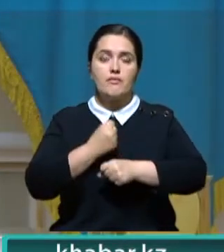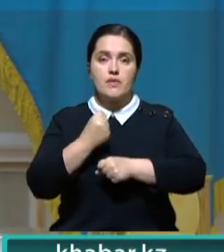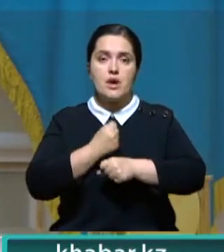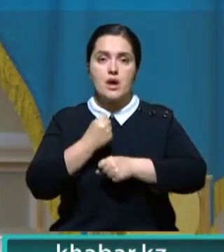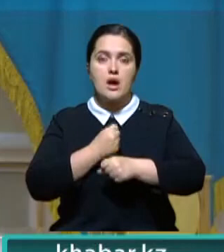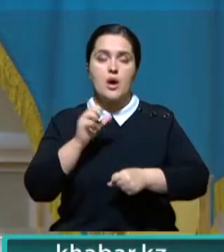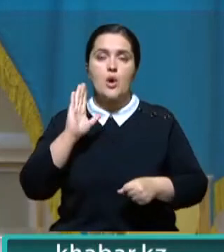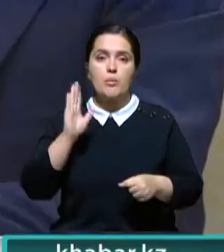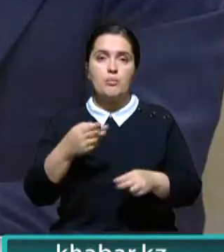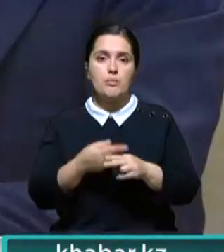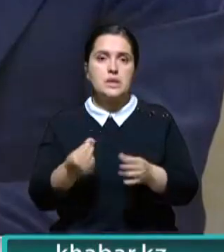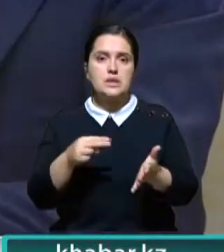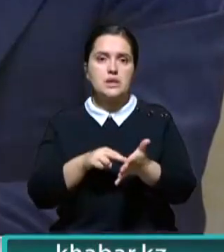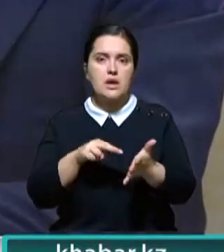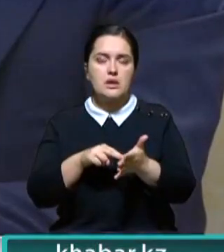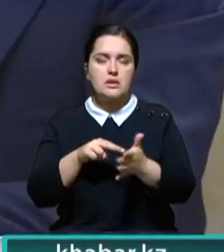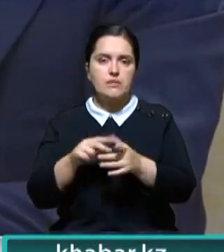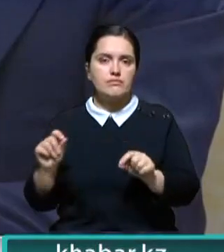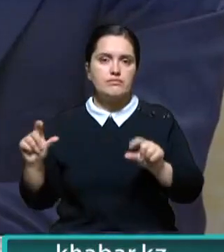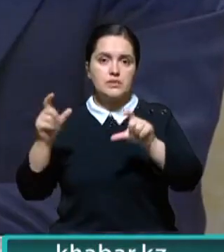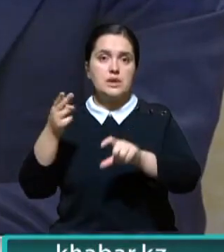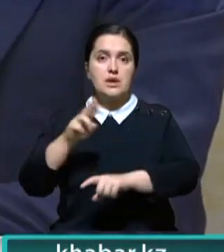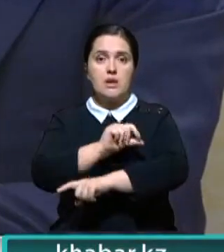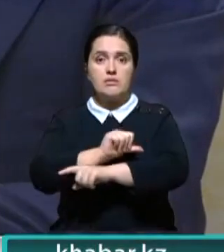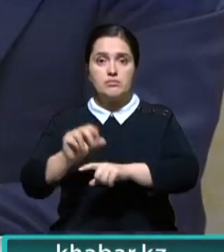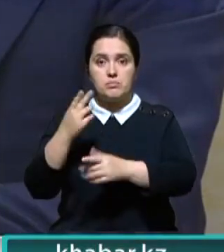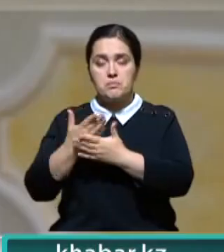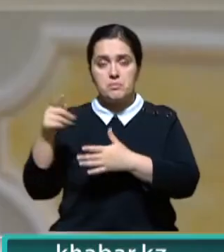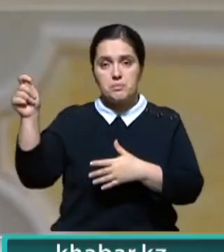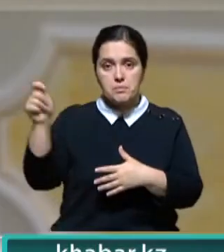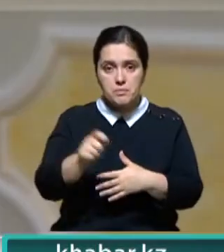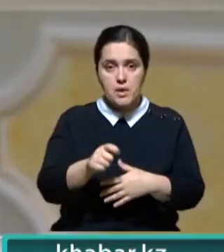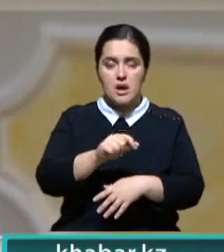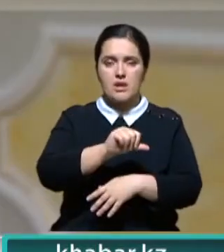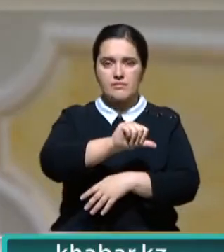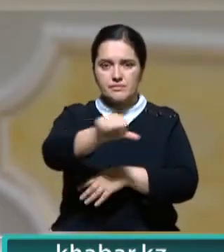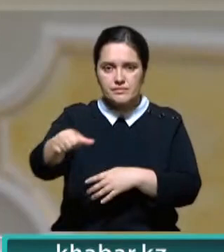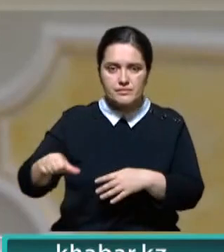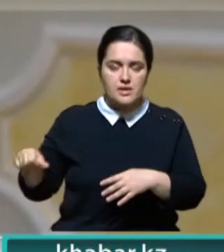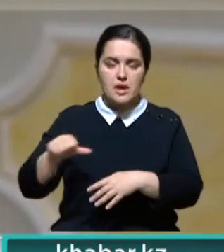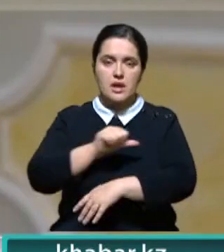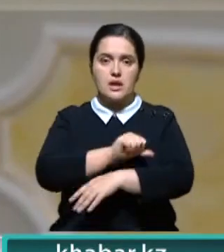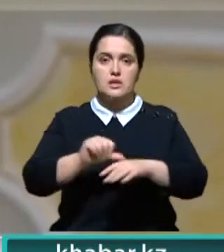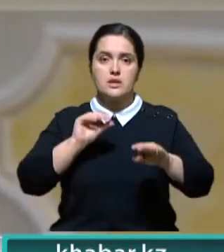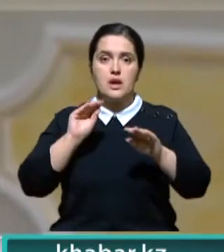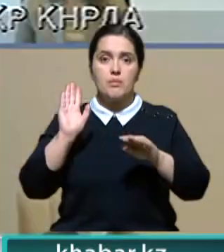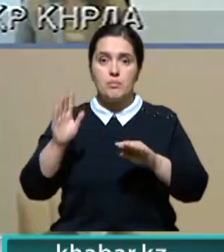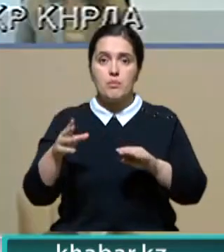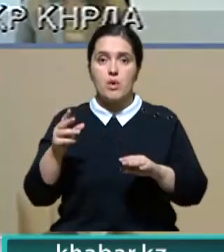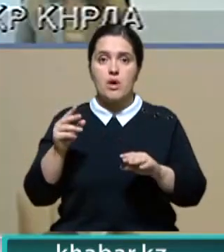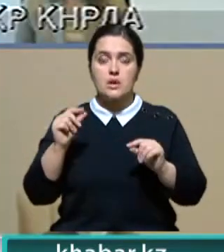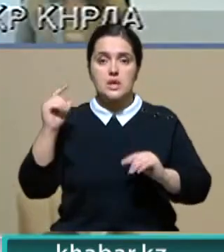дифференцированные цены на нефтепродукты для транзитного транспорта и по периметру границы. Это снизит ценовой